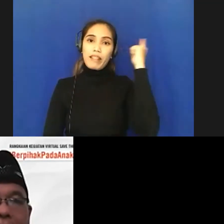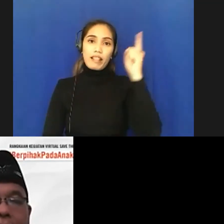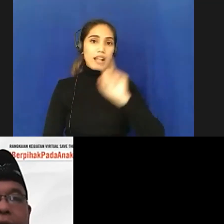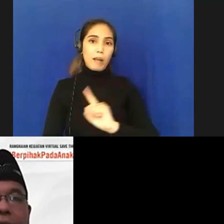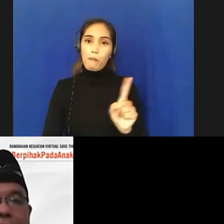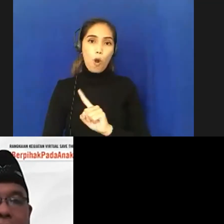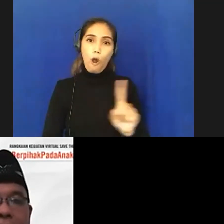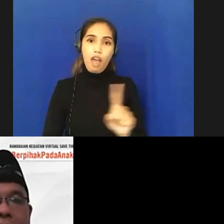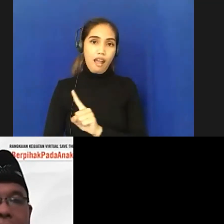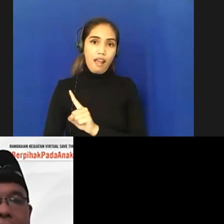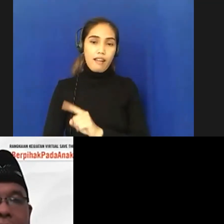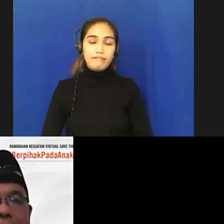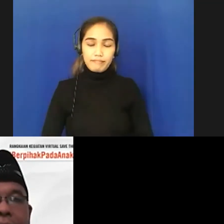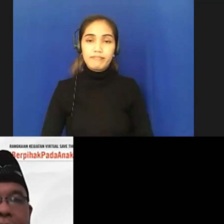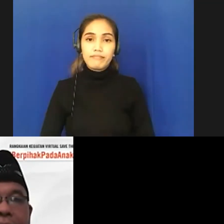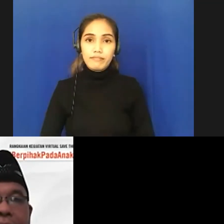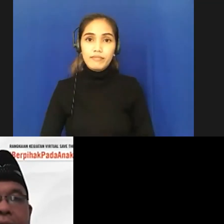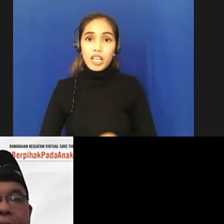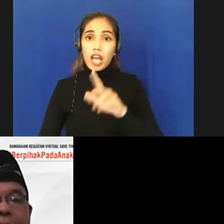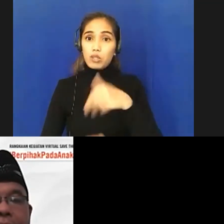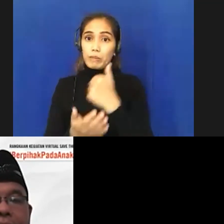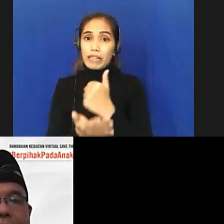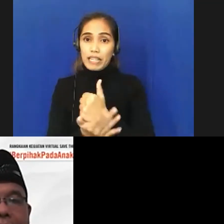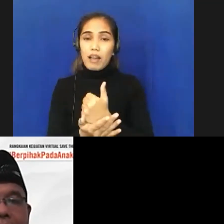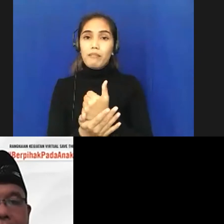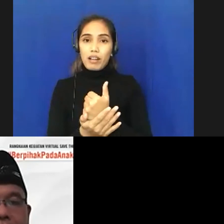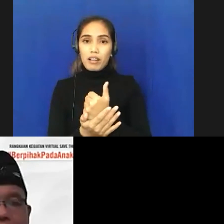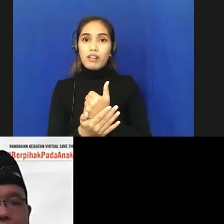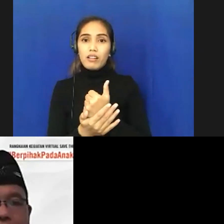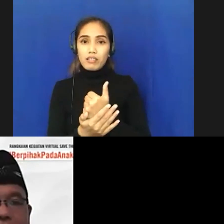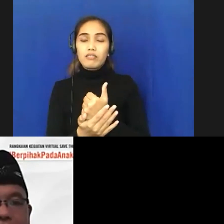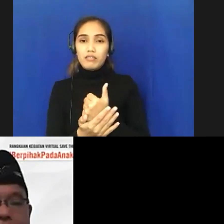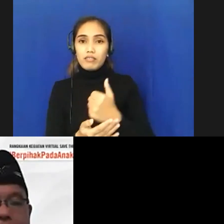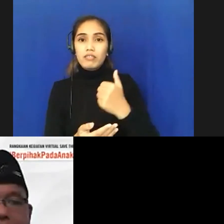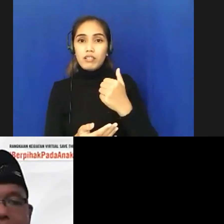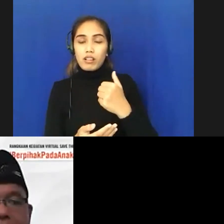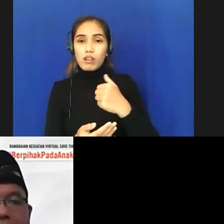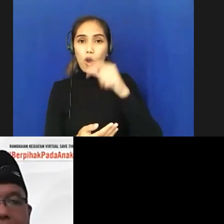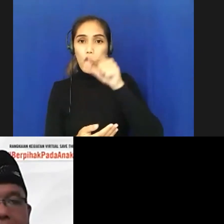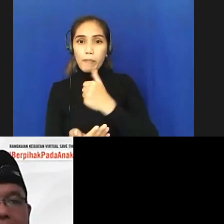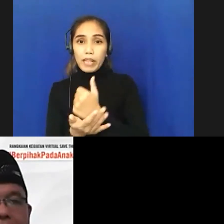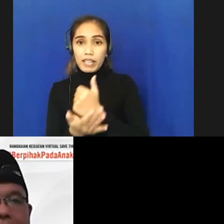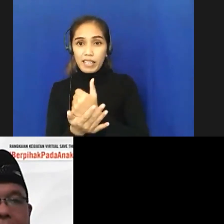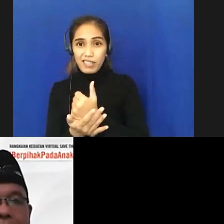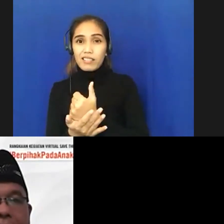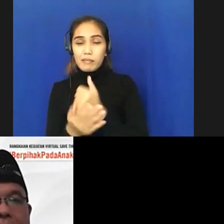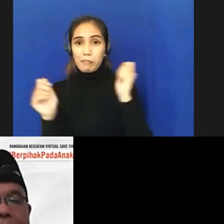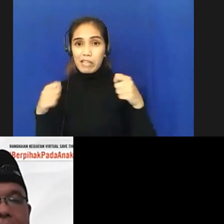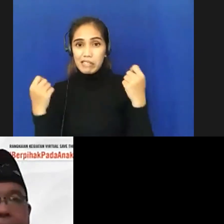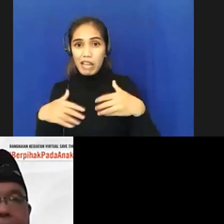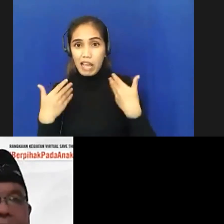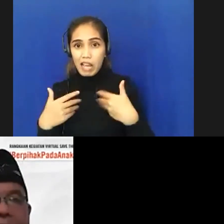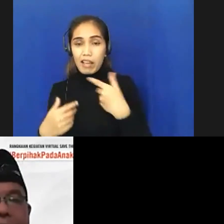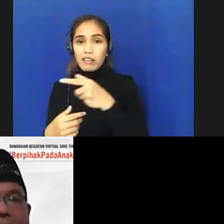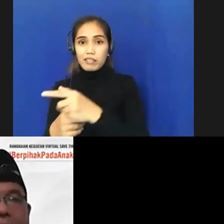membuktikan itu bahwa orang penting yang ada di Kabupaten Sumpah Barat untuk melakukan pesta karena memang saatnya